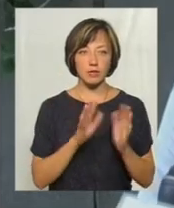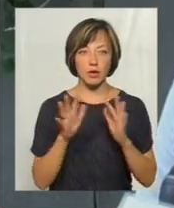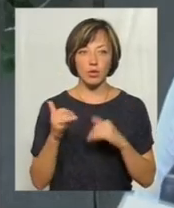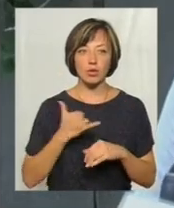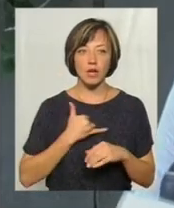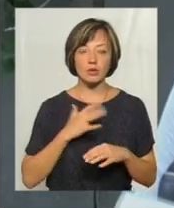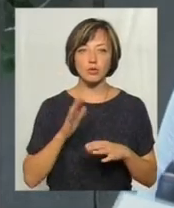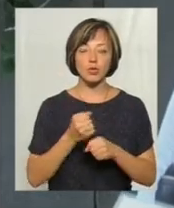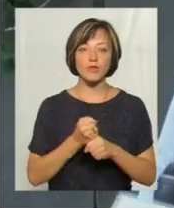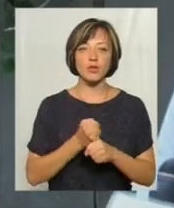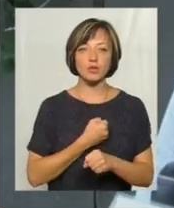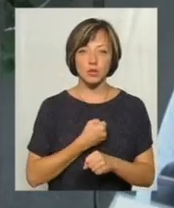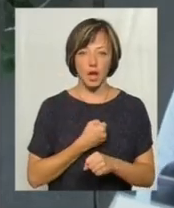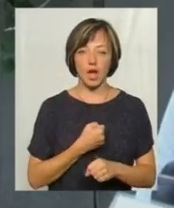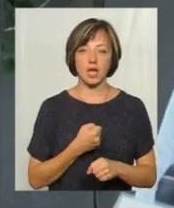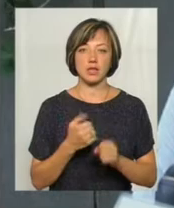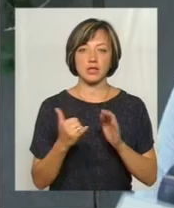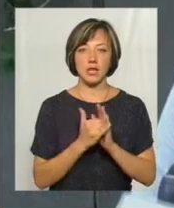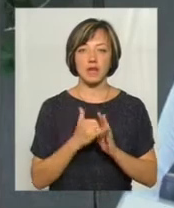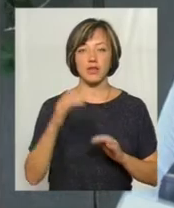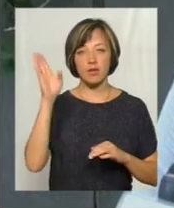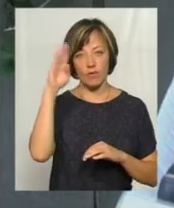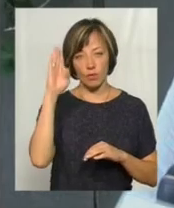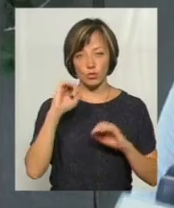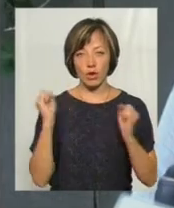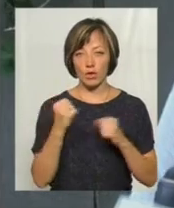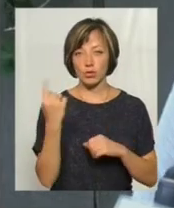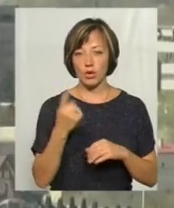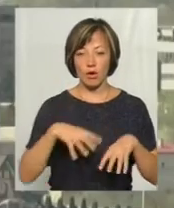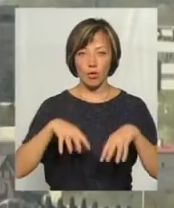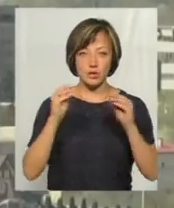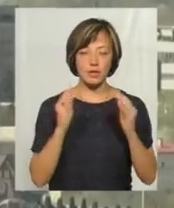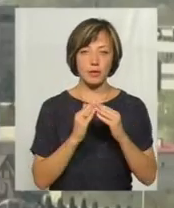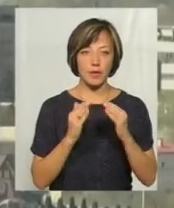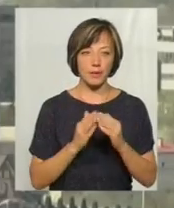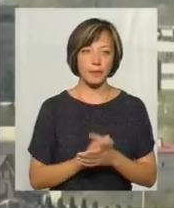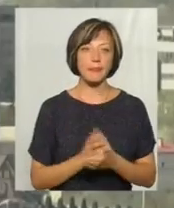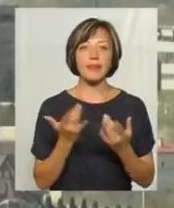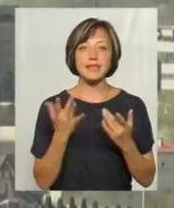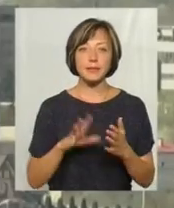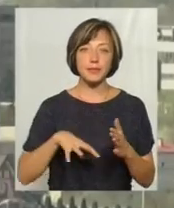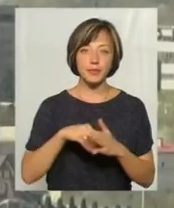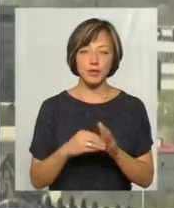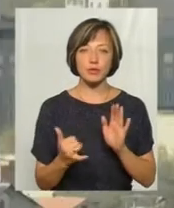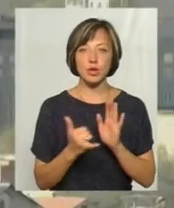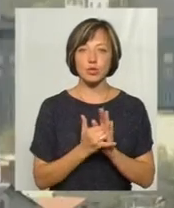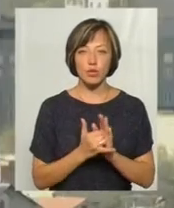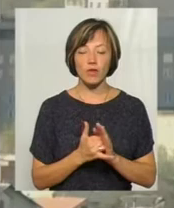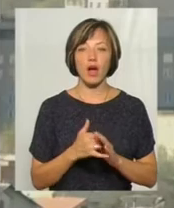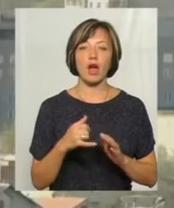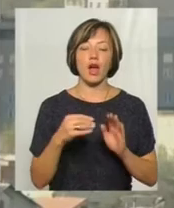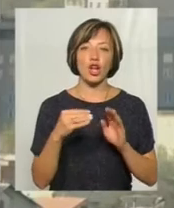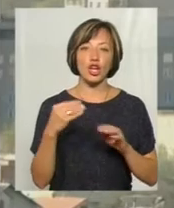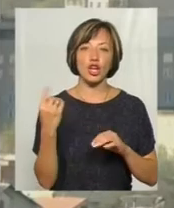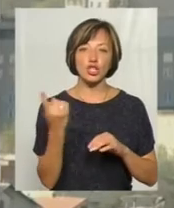нас будуть винуждати ставити щотчики на холодну воду, ще общі домові. Ускільки обійдеться встановлення так званого комерційного